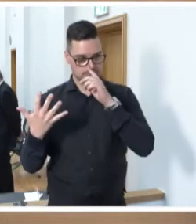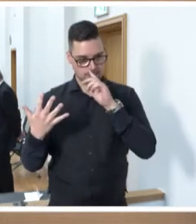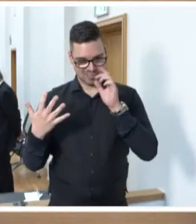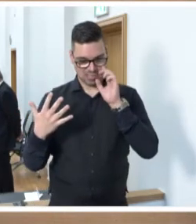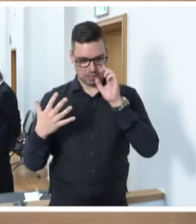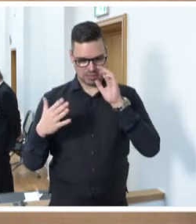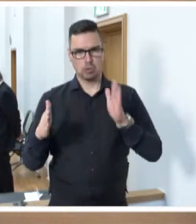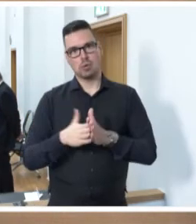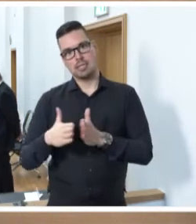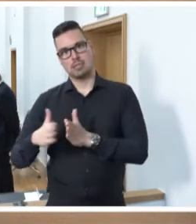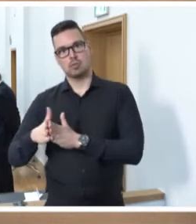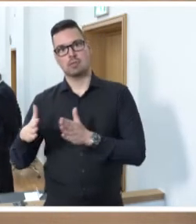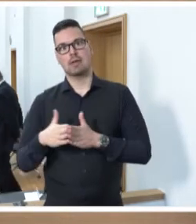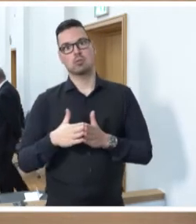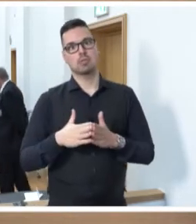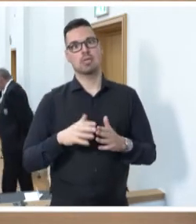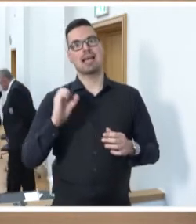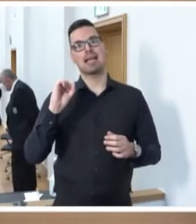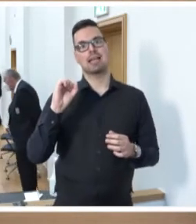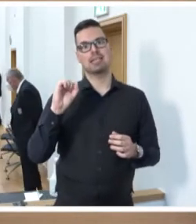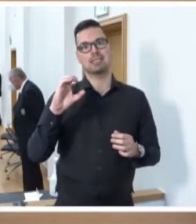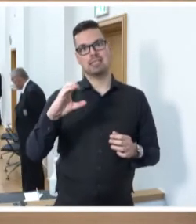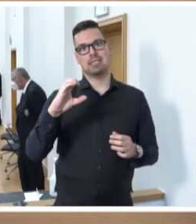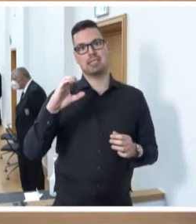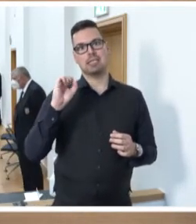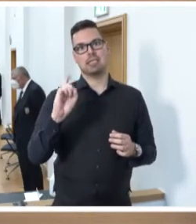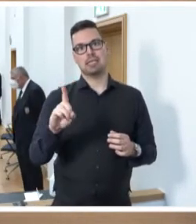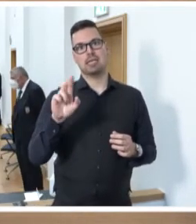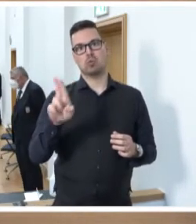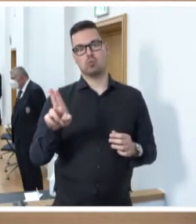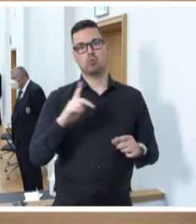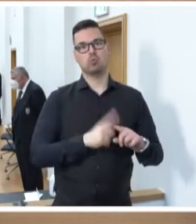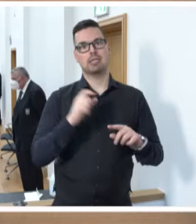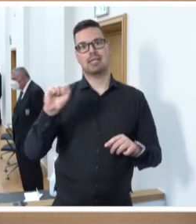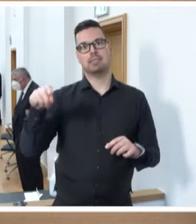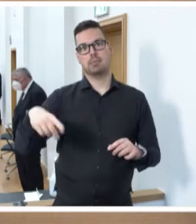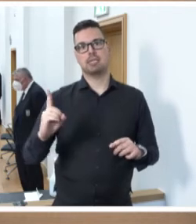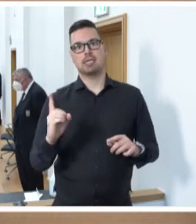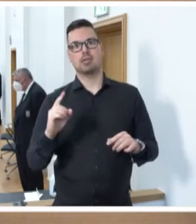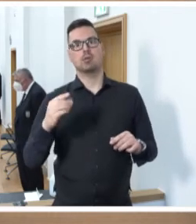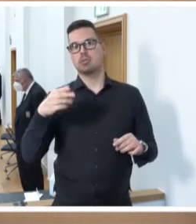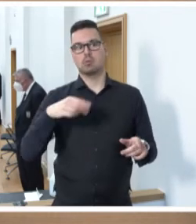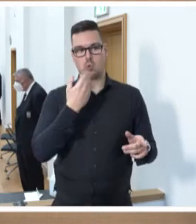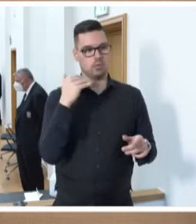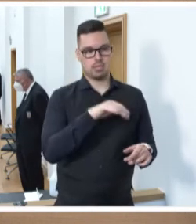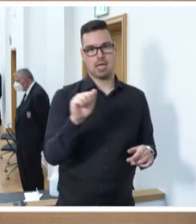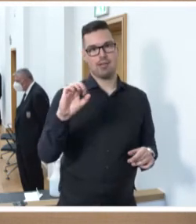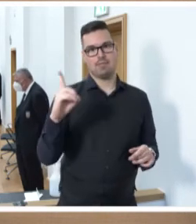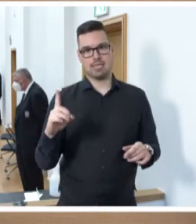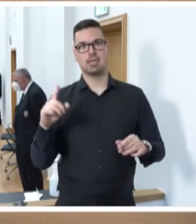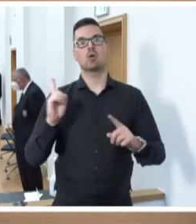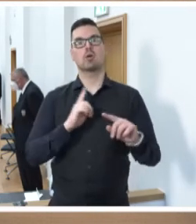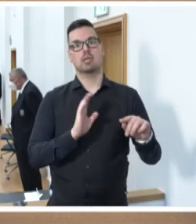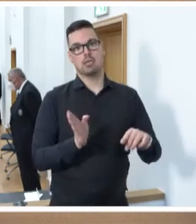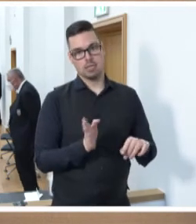Koalitionsfraktionen CDU und SPD sowie Abwesenheit der AfD-Landtagsfraktion und der Die Linke